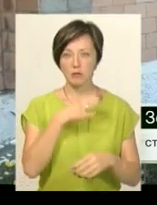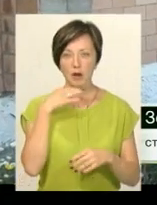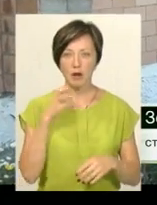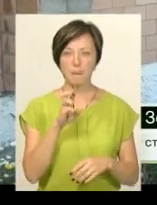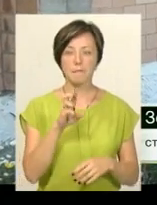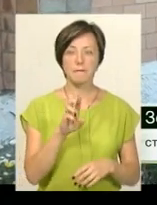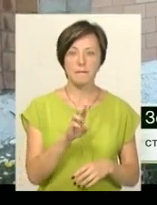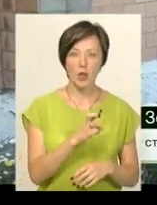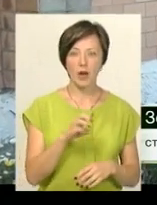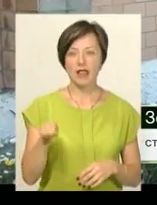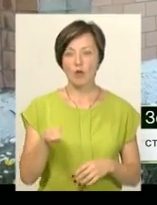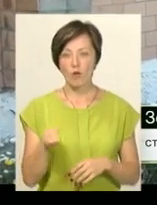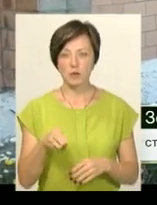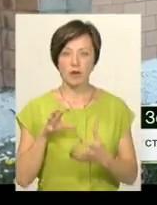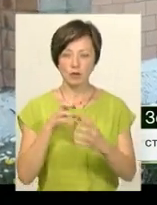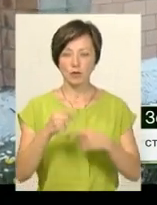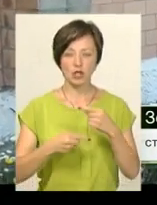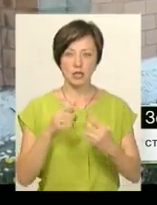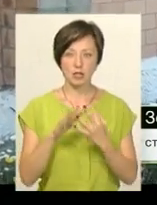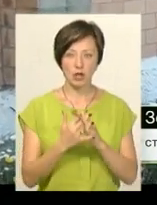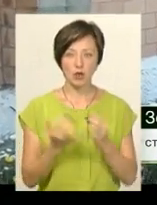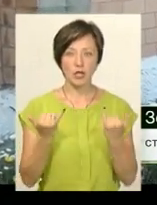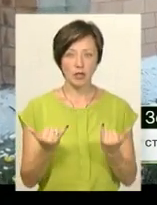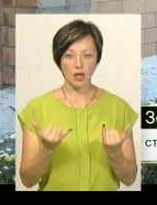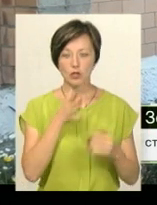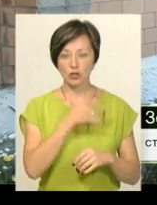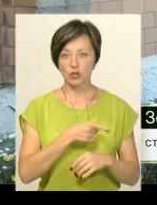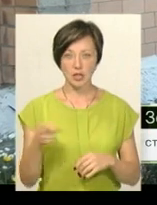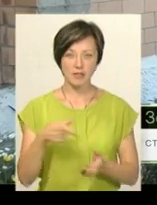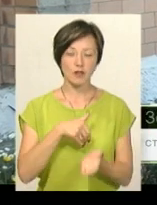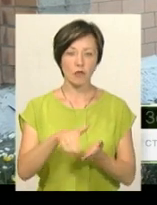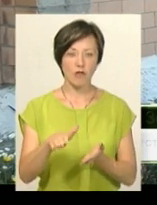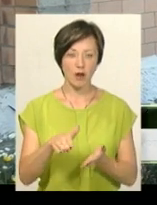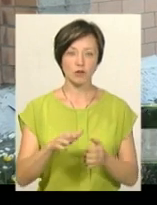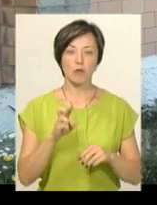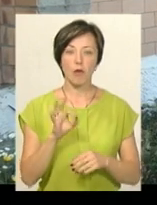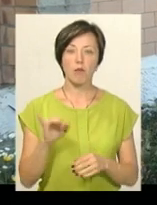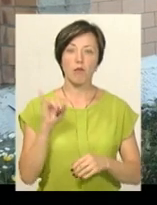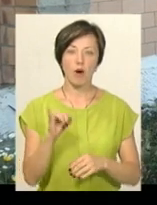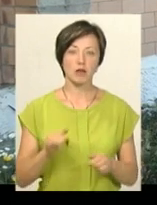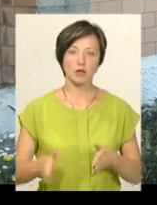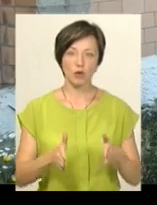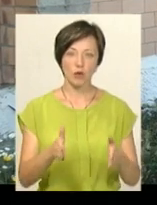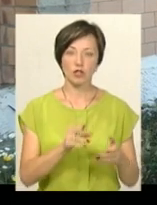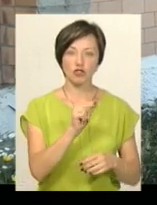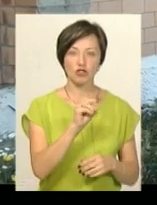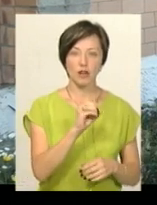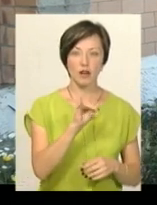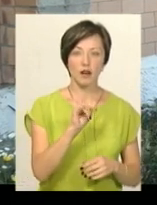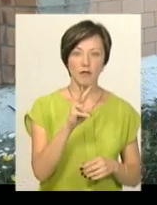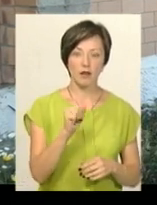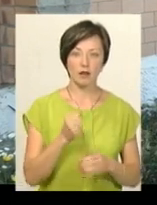Білогірський, Теофіїпольський автобус через село Миколаїв. На даний час вони відмовляються, бо дуже погана дорога від Чернелівського